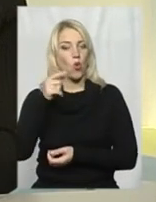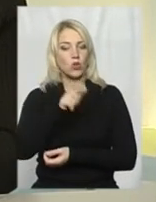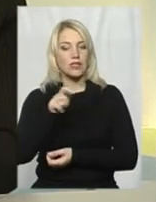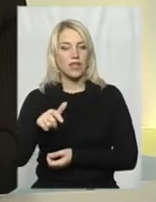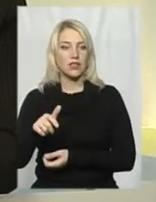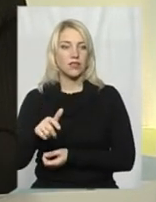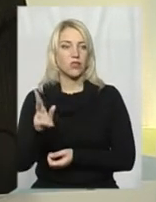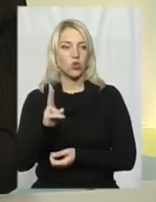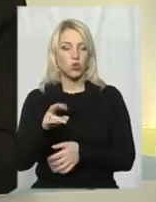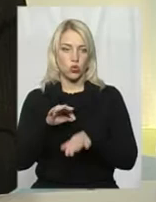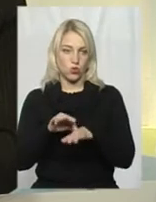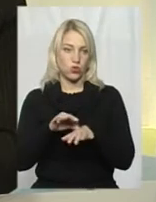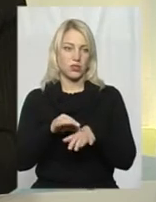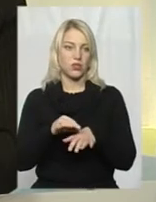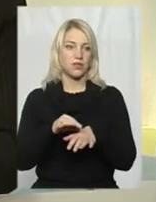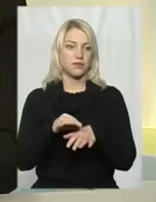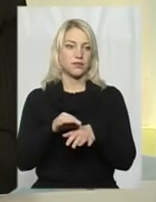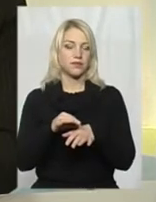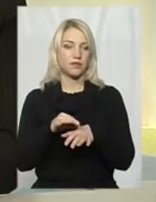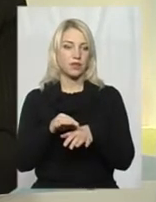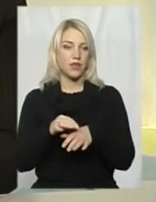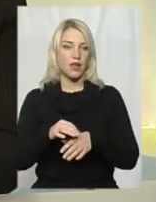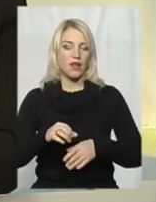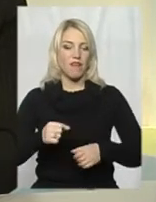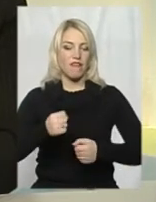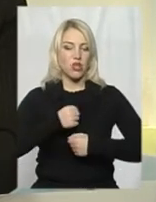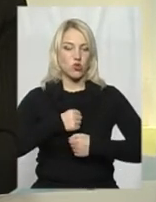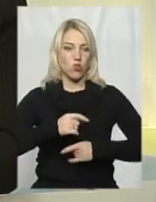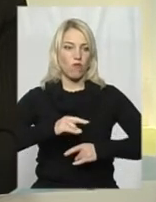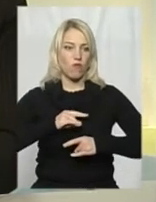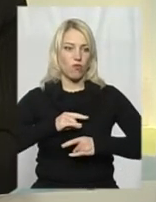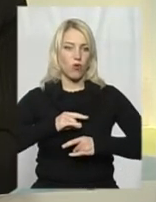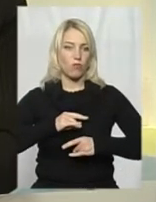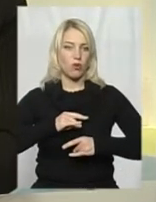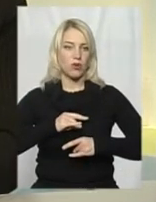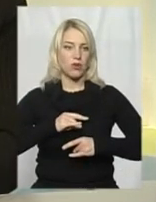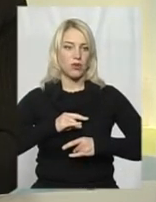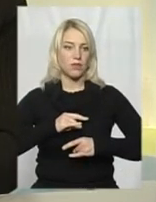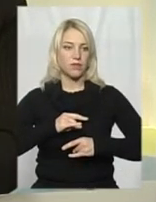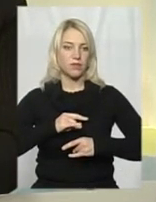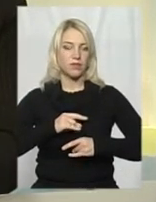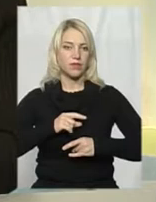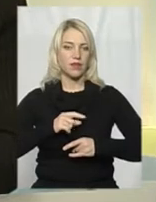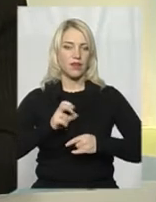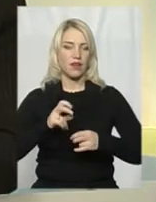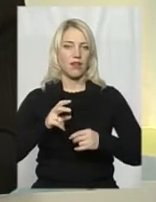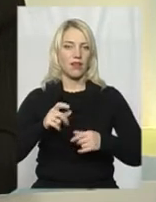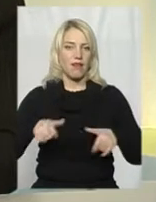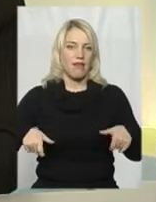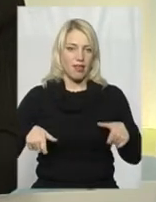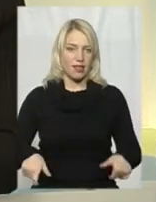які в основному носять військову форму з бляхами на плечах генерала, армії,